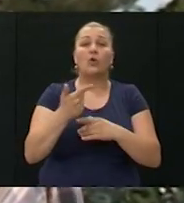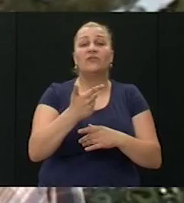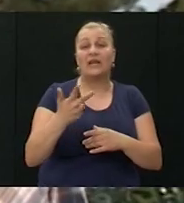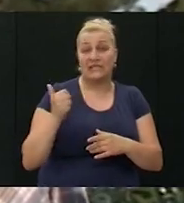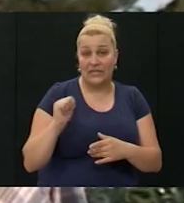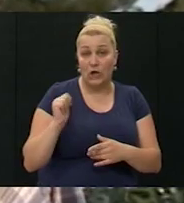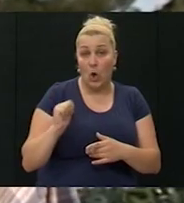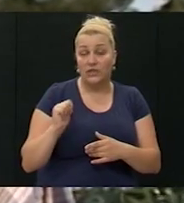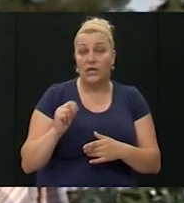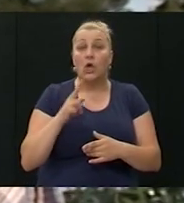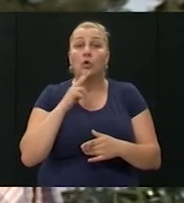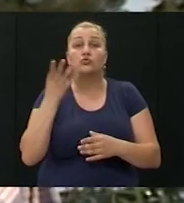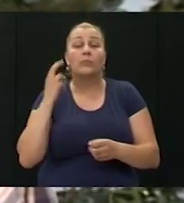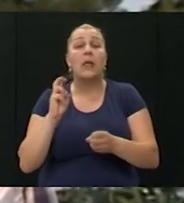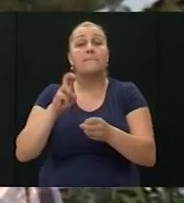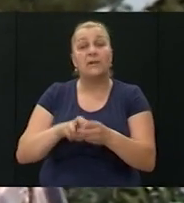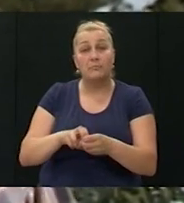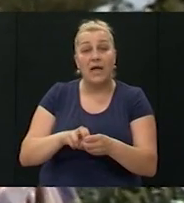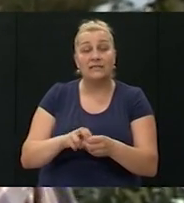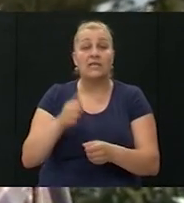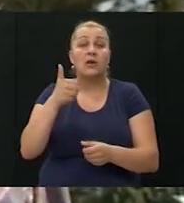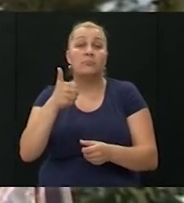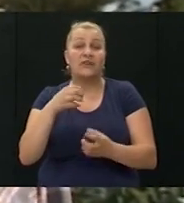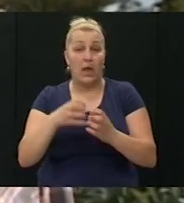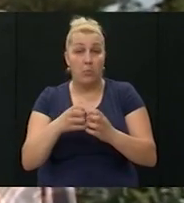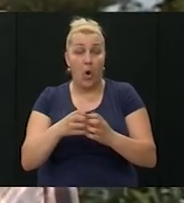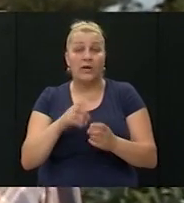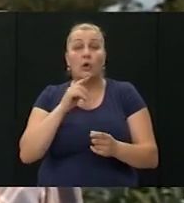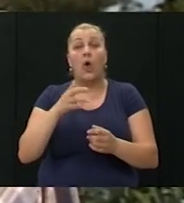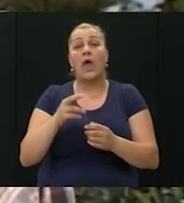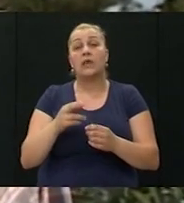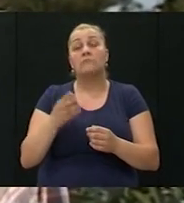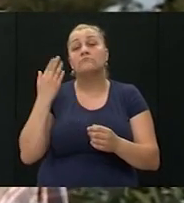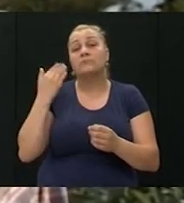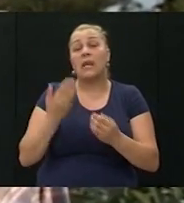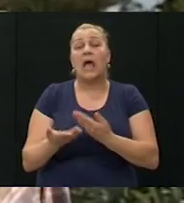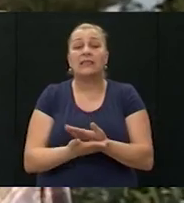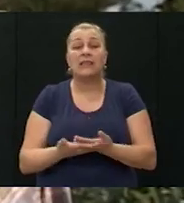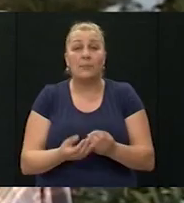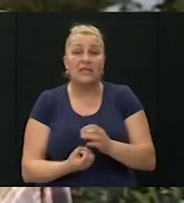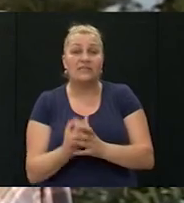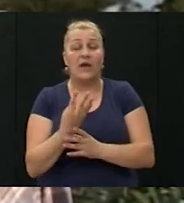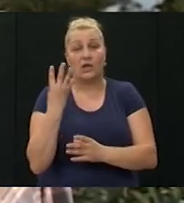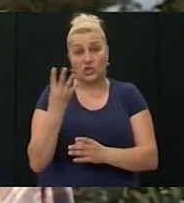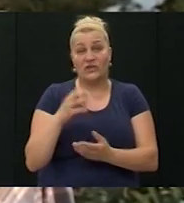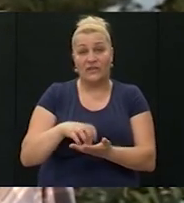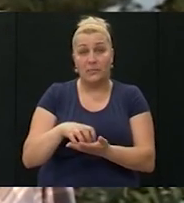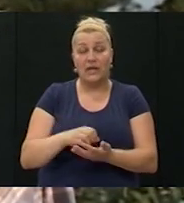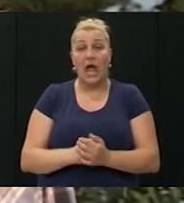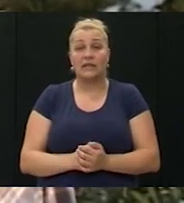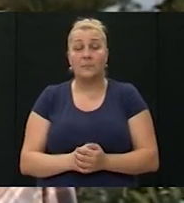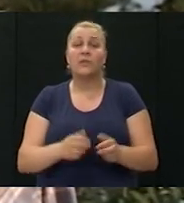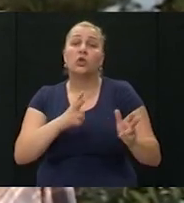23 godine koji su bili pripadnici prve bojne, koja je praktično bila temelj stvaranja cijele 4. brigade,